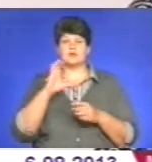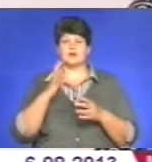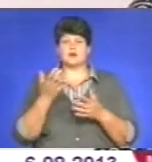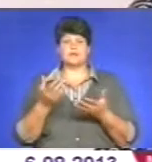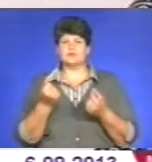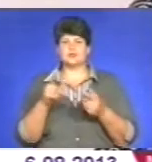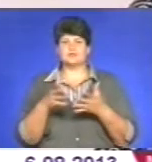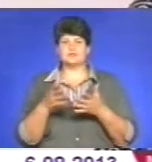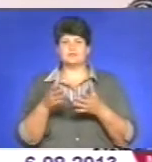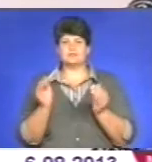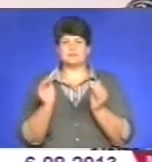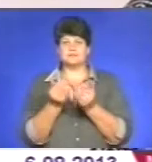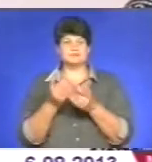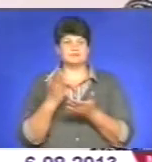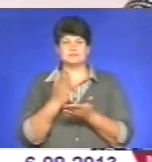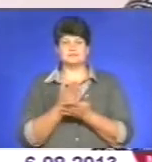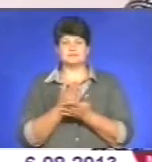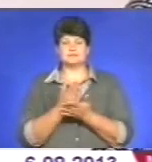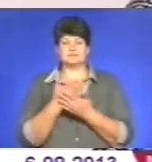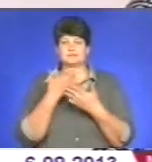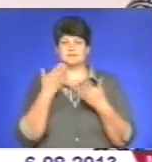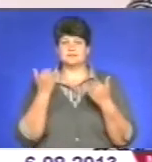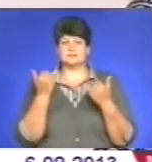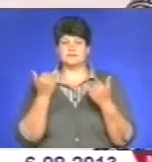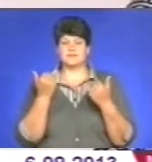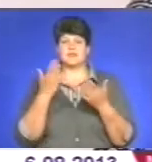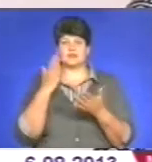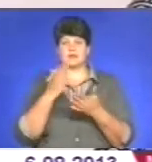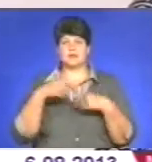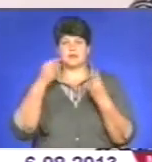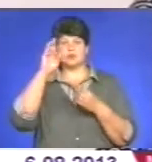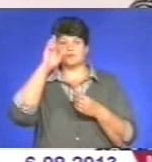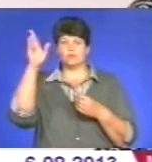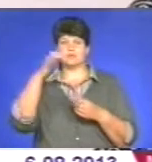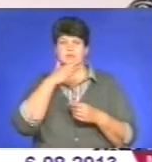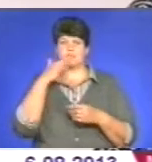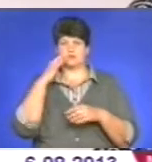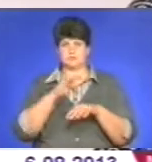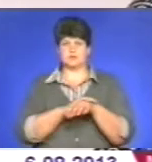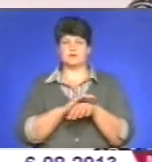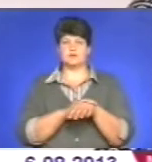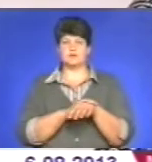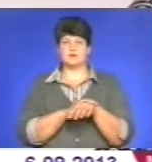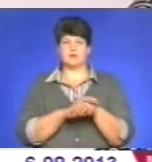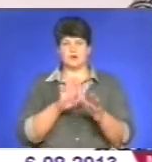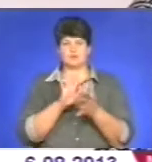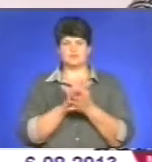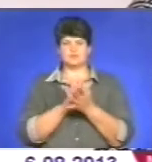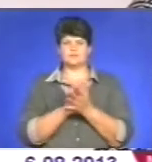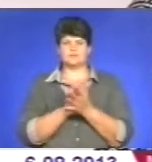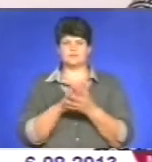міліє. Дає Господь нам достає всім добра. Та в бруді зла